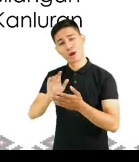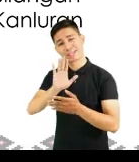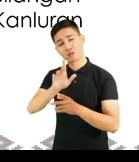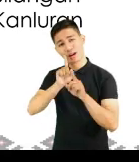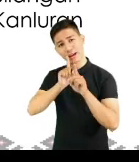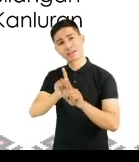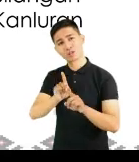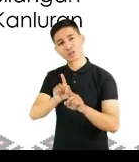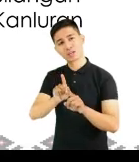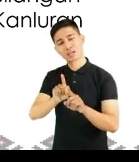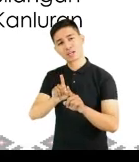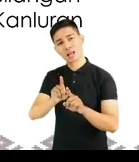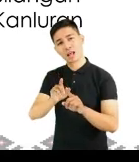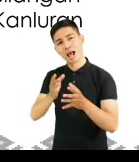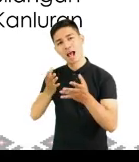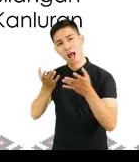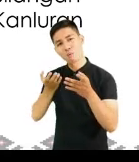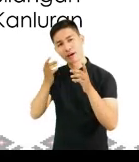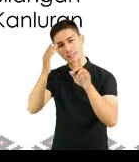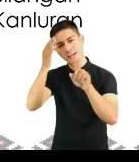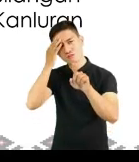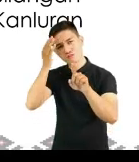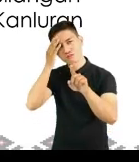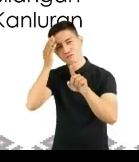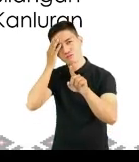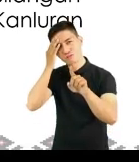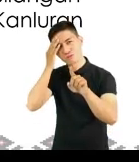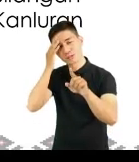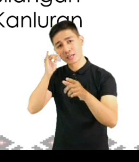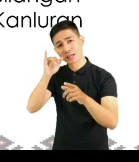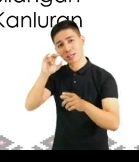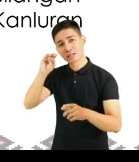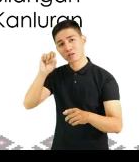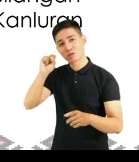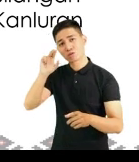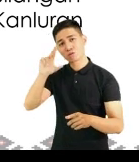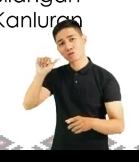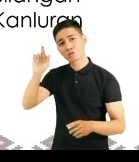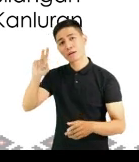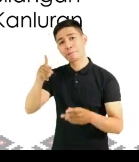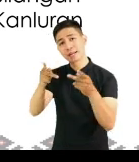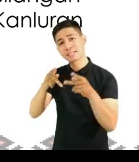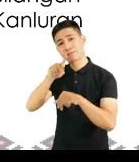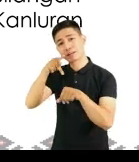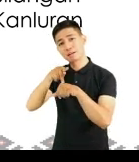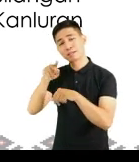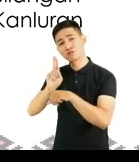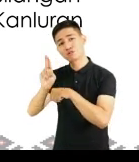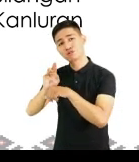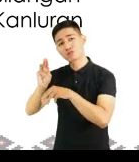ang mga sagot. Tukuyin ang lokasyong insular ng Pilipinas gamit ang mapa.